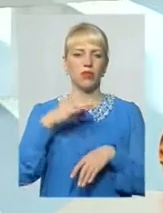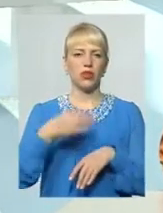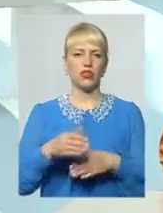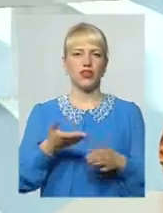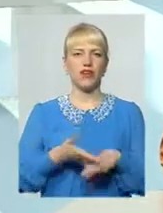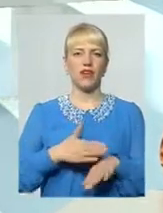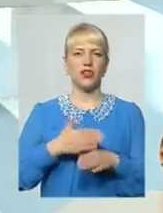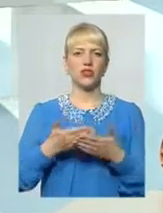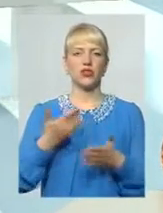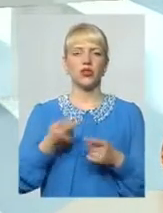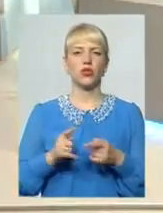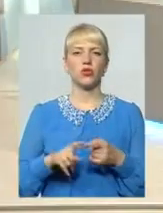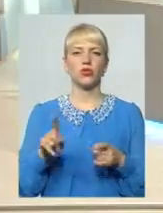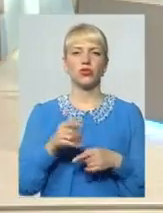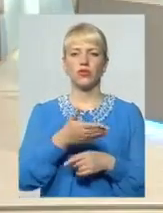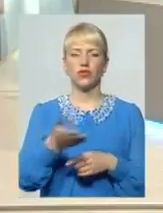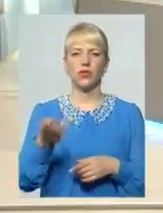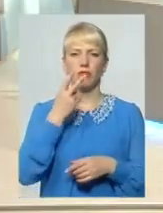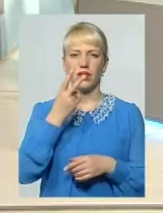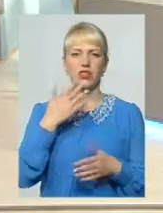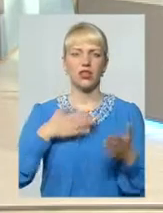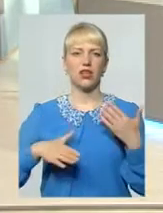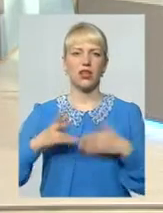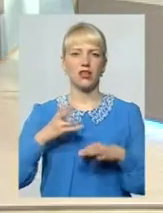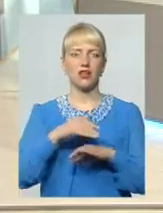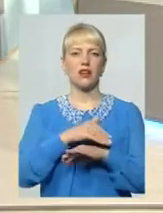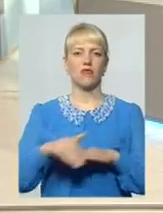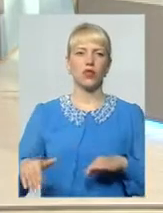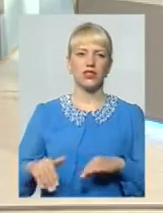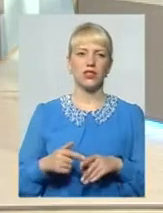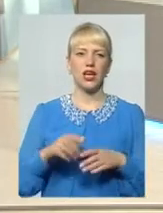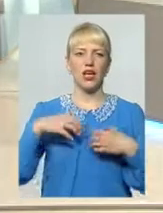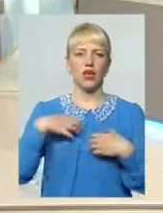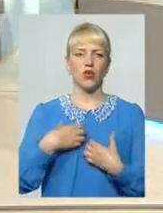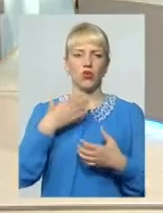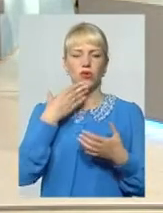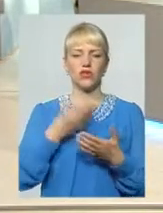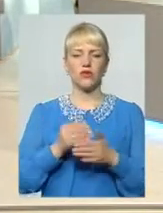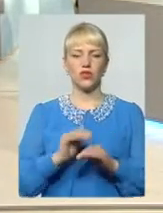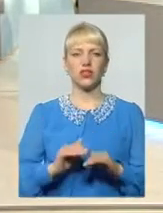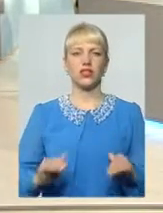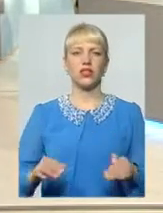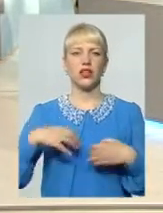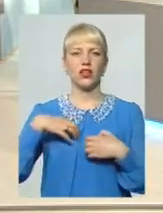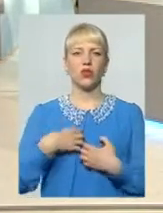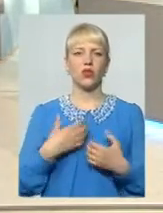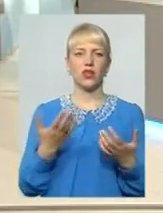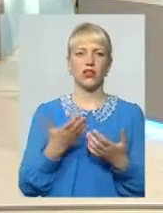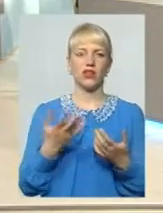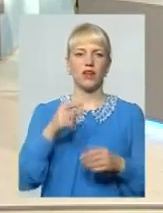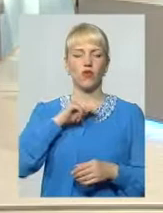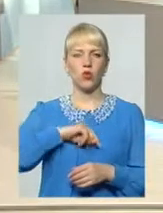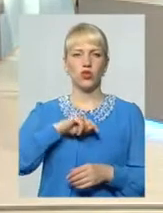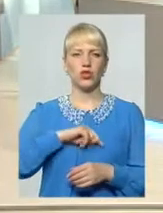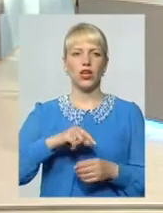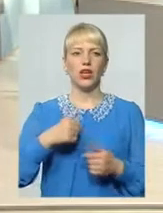від того, що бачать вони радість на вулиці І гора своїх дітей, і своє горе, яке воно в душі